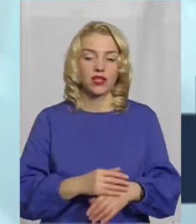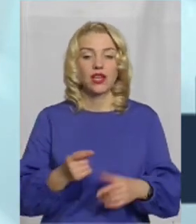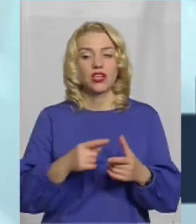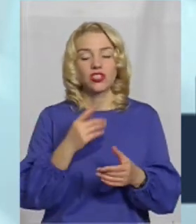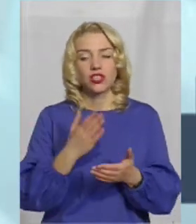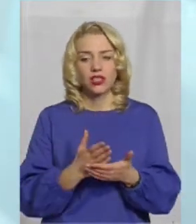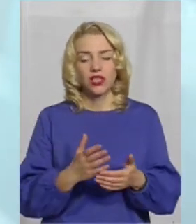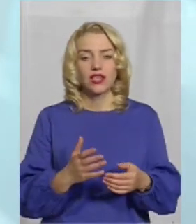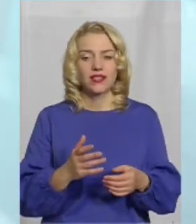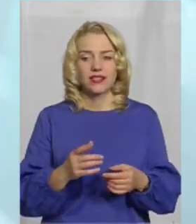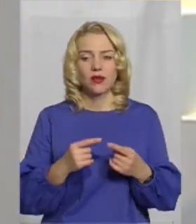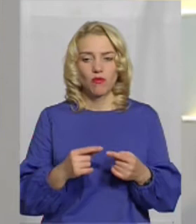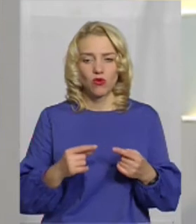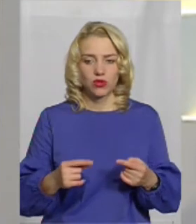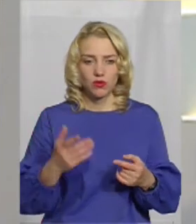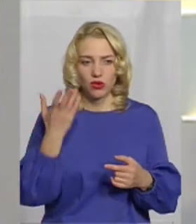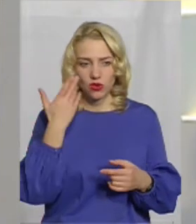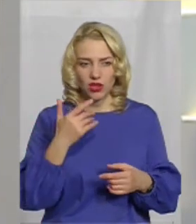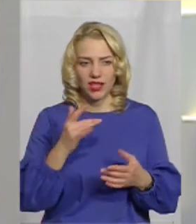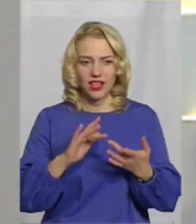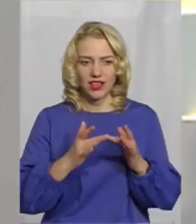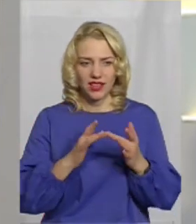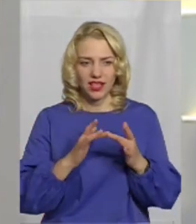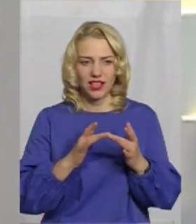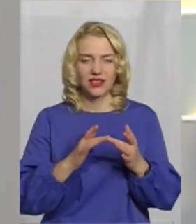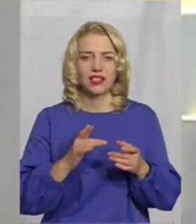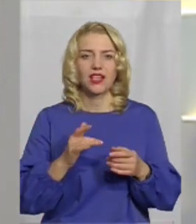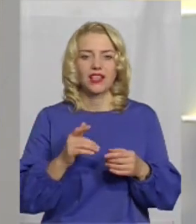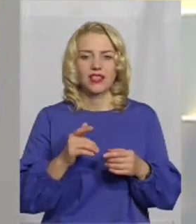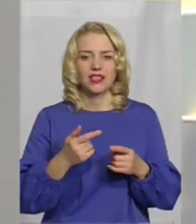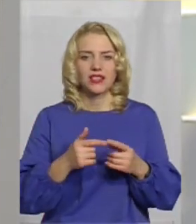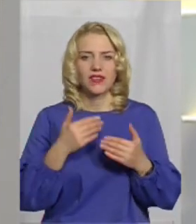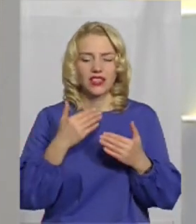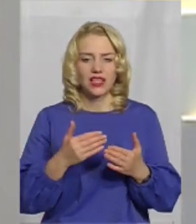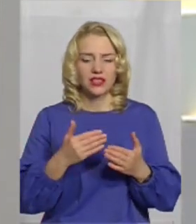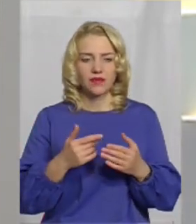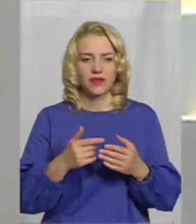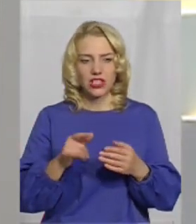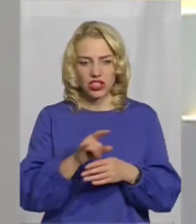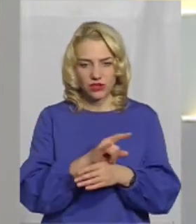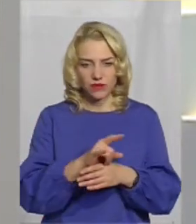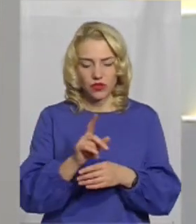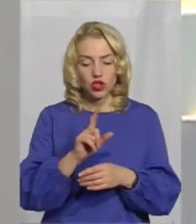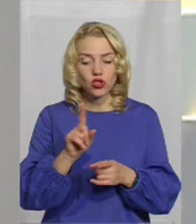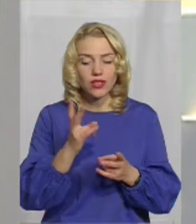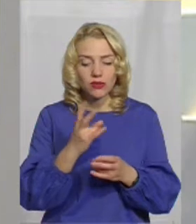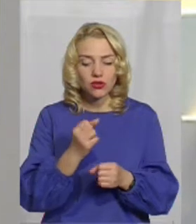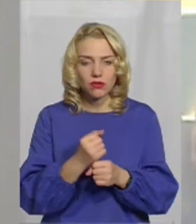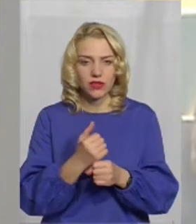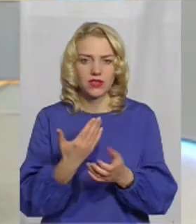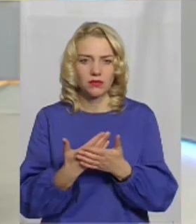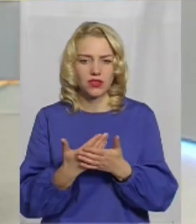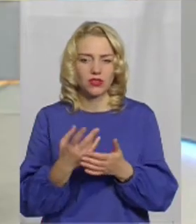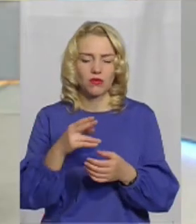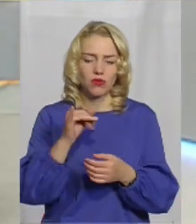шахраїв звертається і пробує обдурити людину, а цій людині зробити щось, щоб не потрапити на гащок? Чи це інтернет, чи